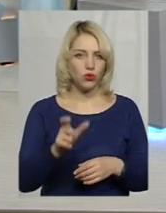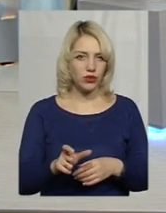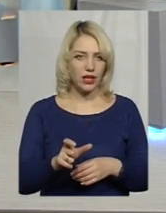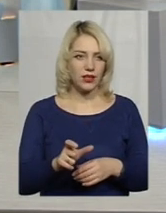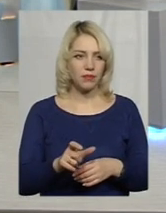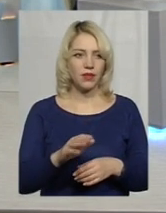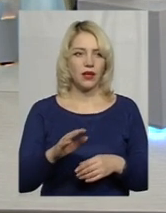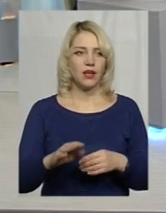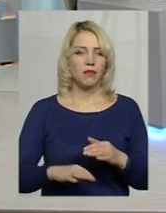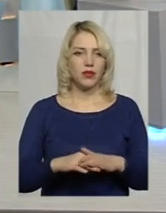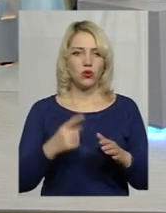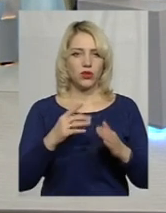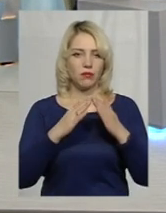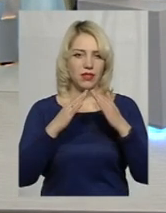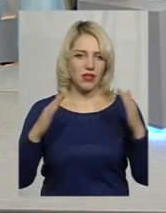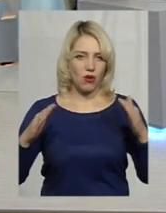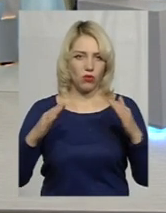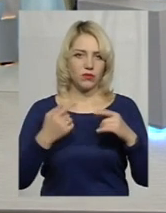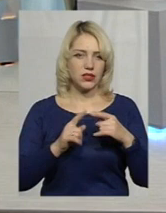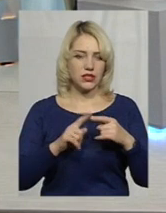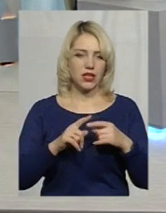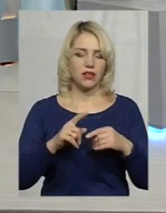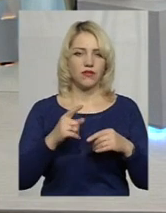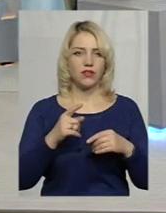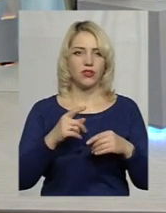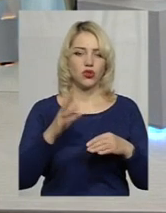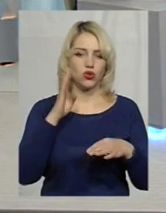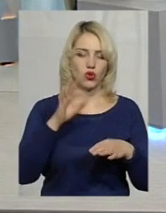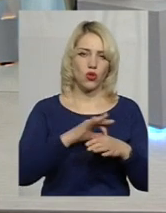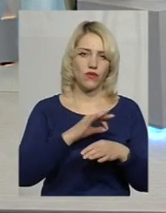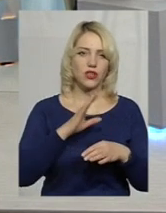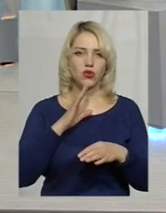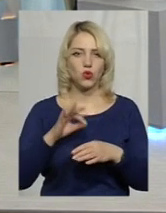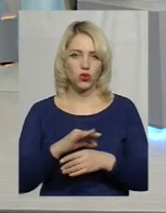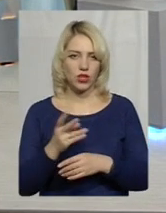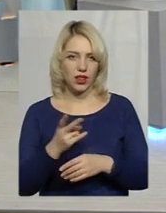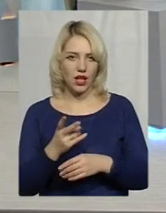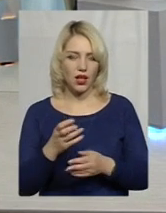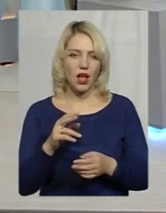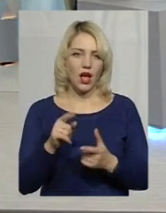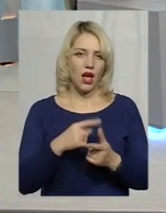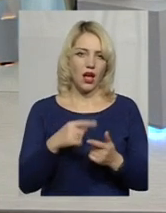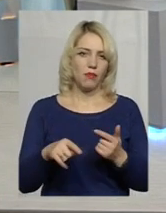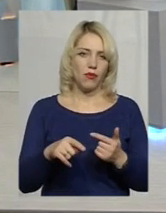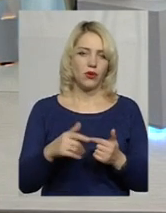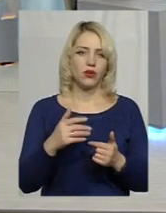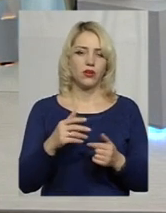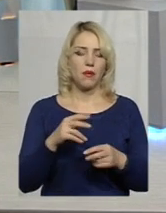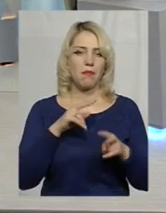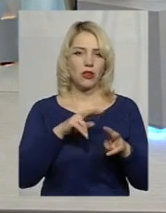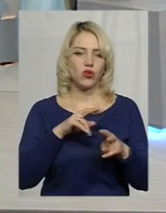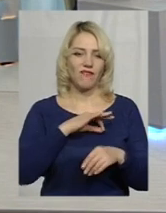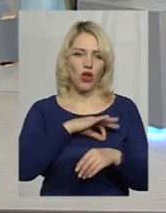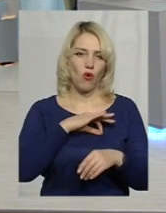під одним дахом в родинних стосунках. Тобто це чоловік з дружиною, чи це має бути патронатний